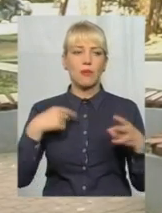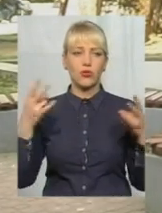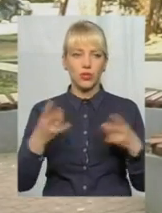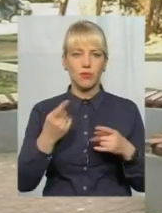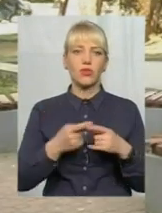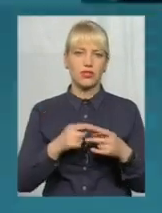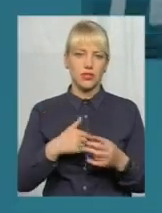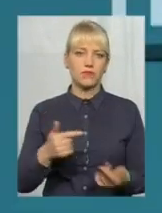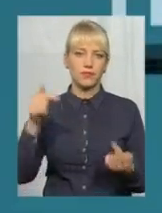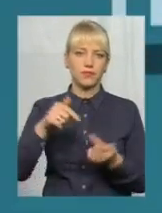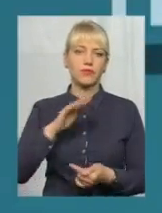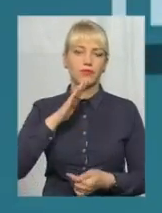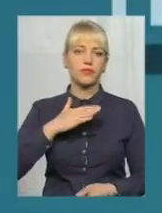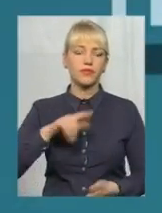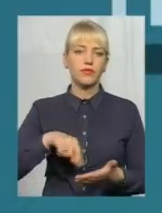буде досить доречні.